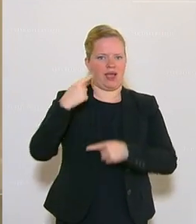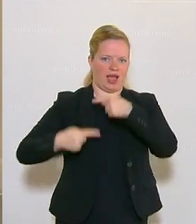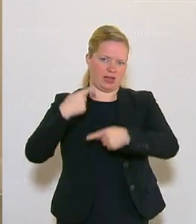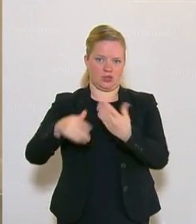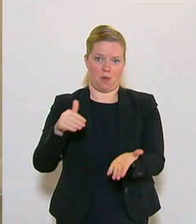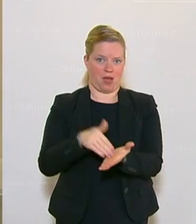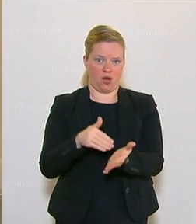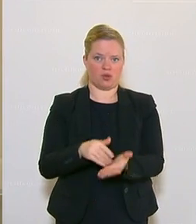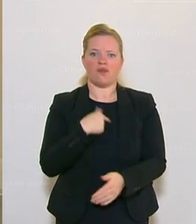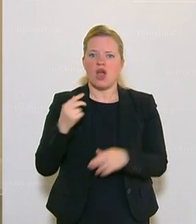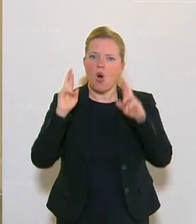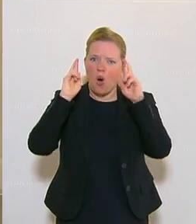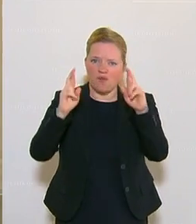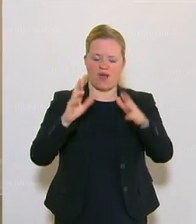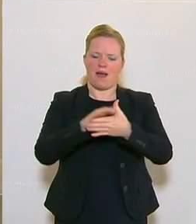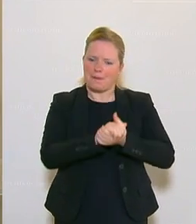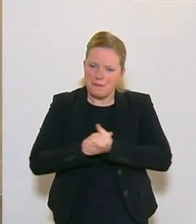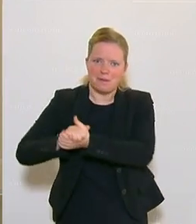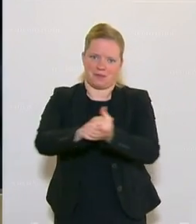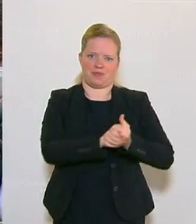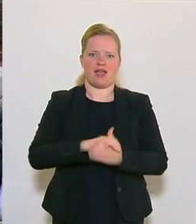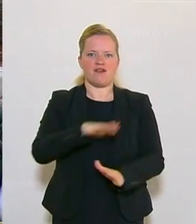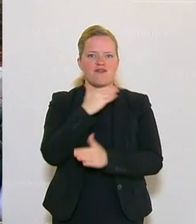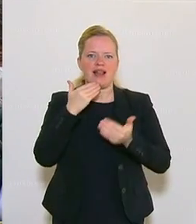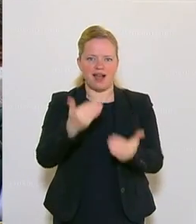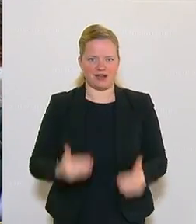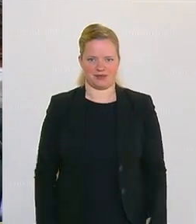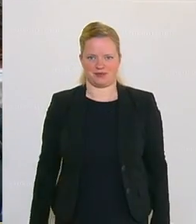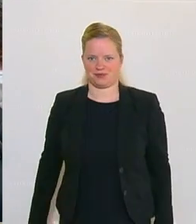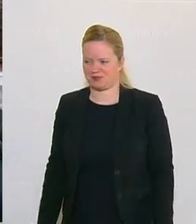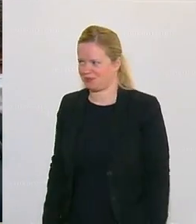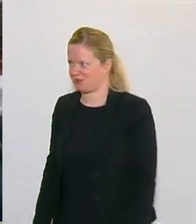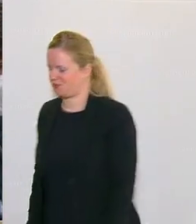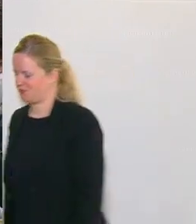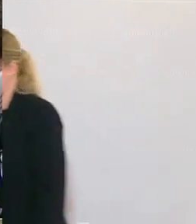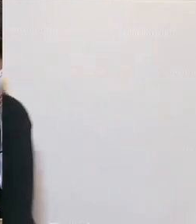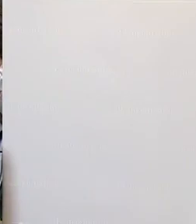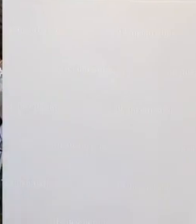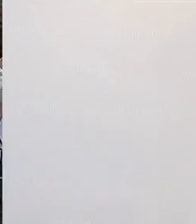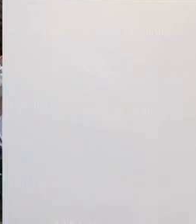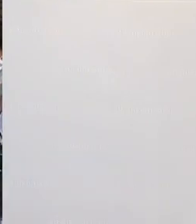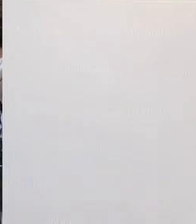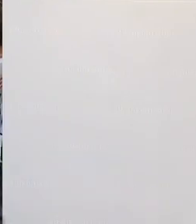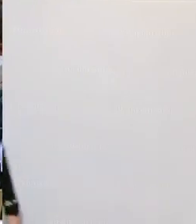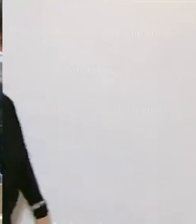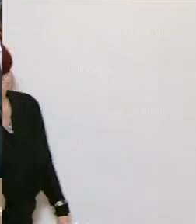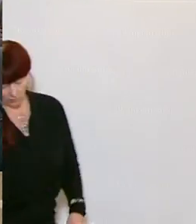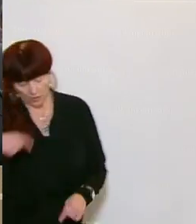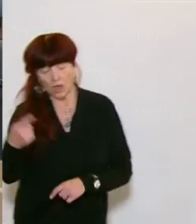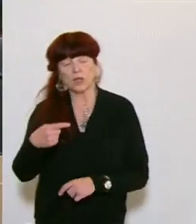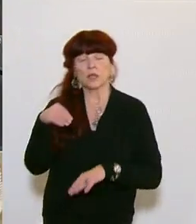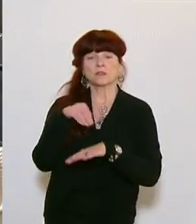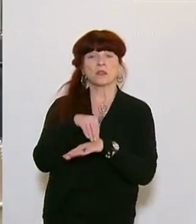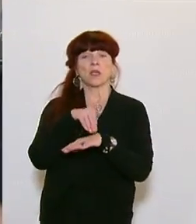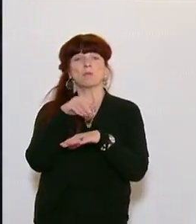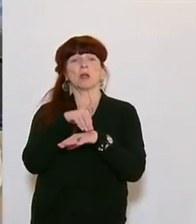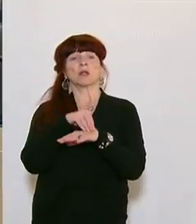Und ich hoffe, wir ziehen da an einem Strang. Vielen Dank. Die SPÖ-Chefin kritisiert große Versäumnisse der Regierung.